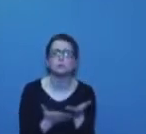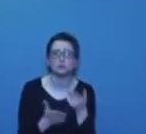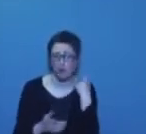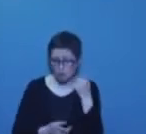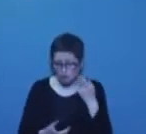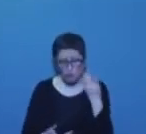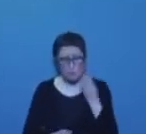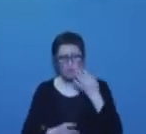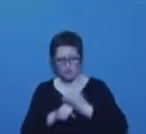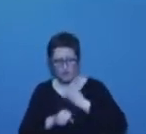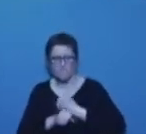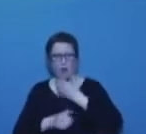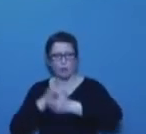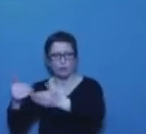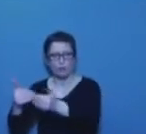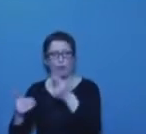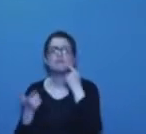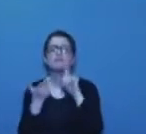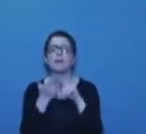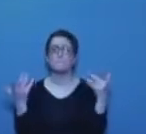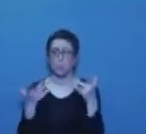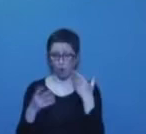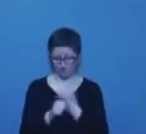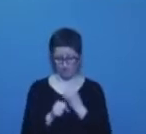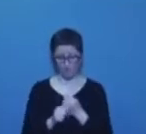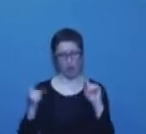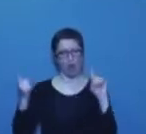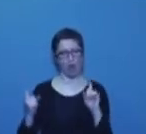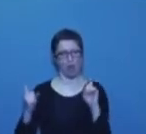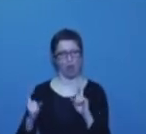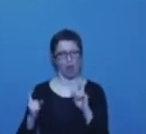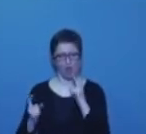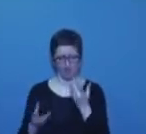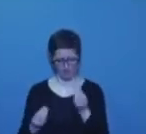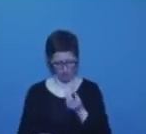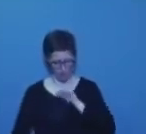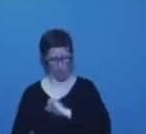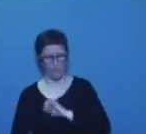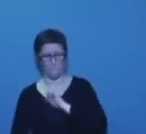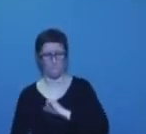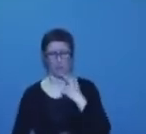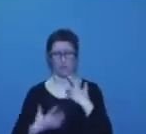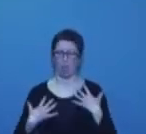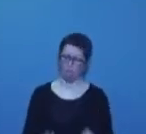ce dont on parle, c'est d'alléger le travail humain pénible qui cache le corps, qui détruit les personnes.